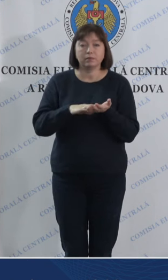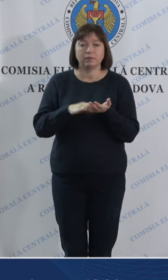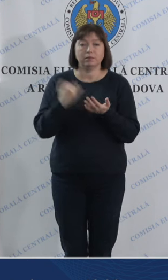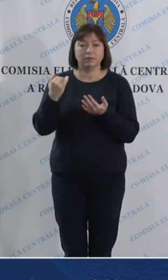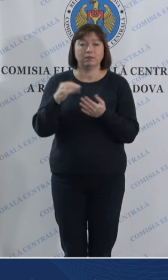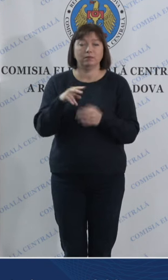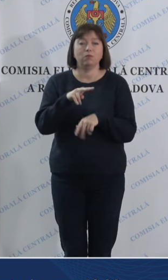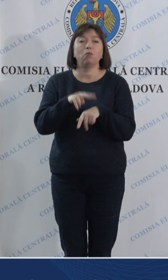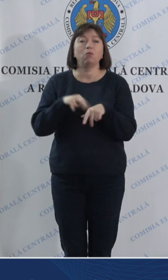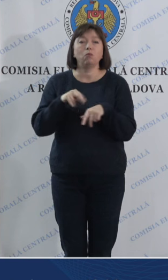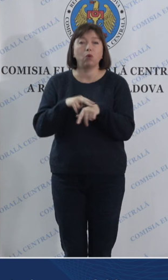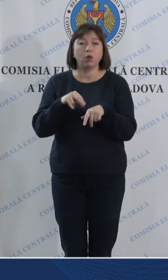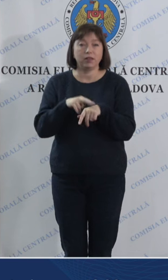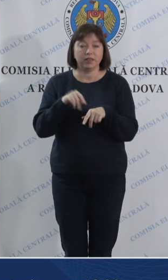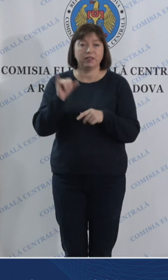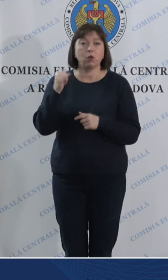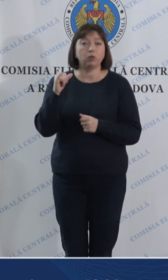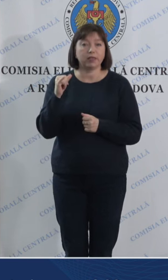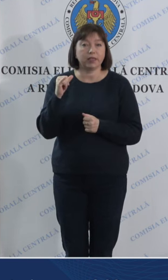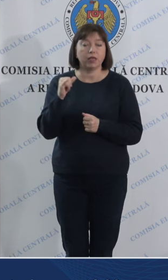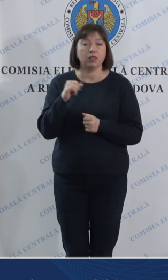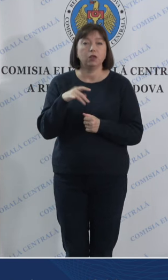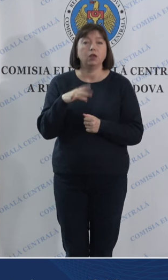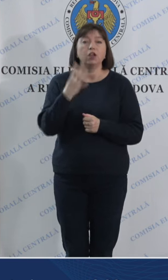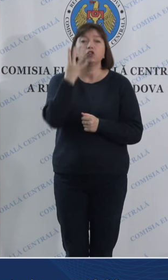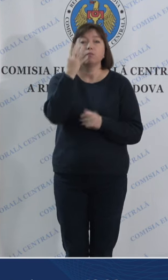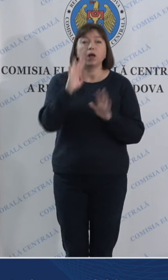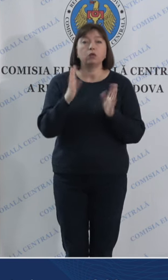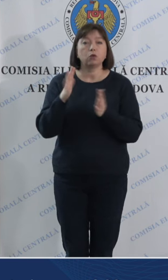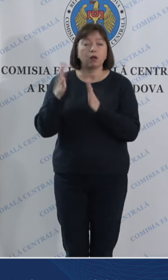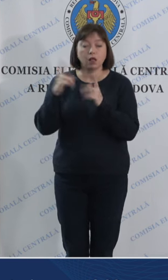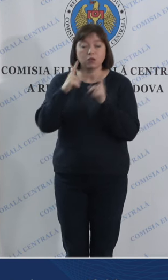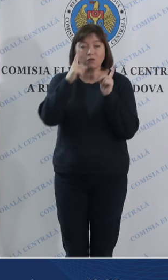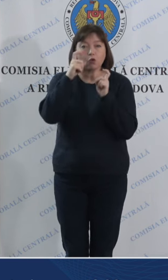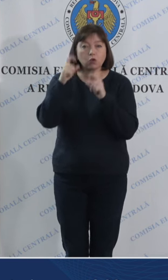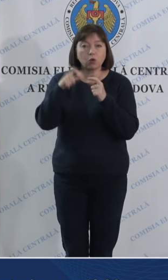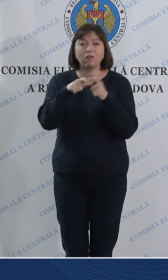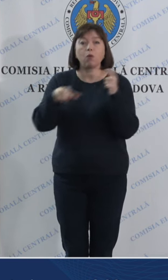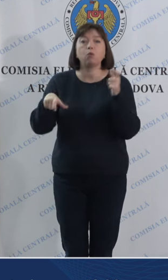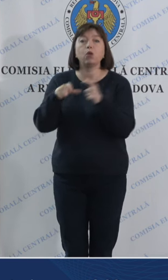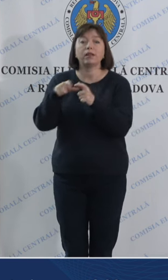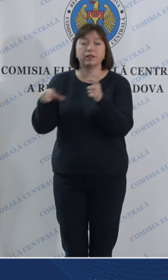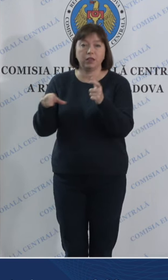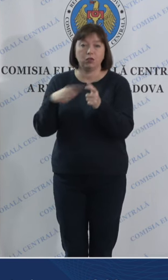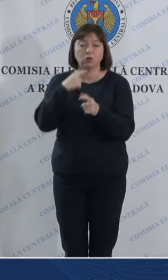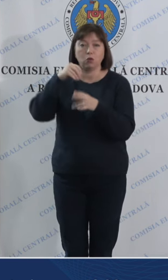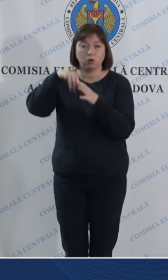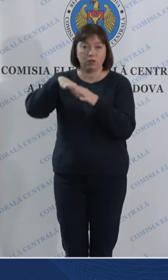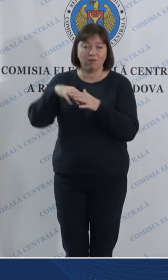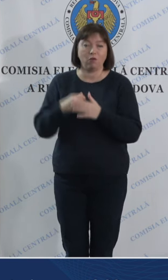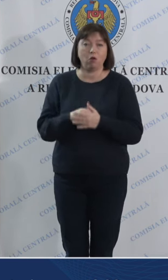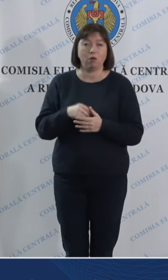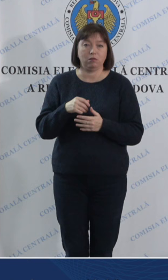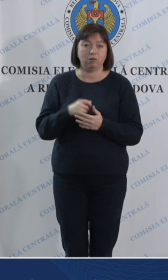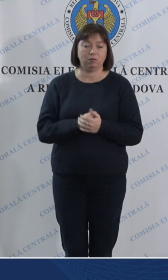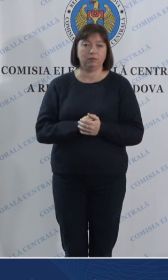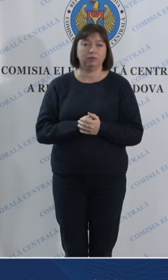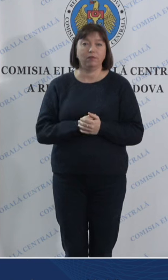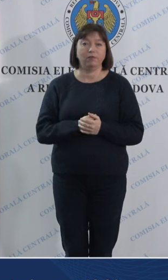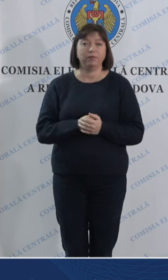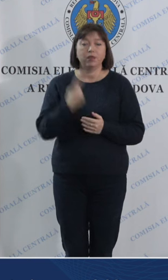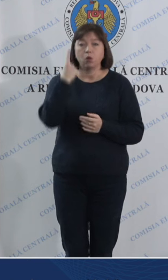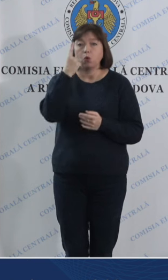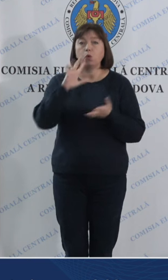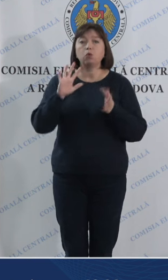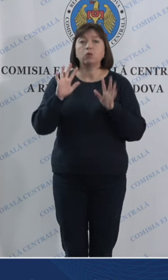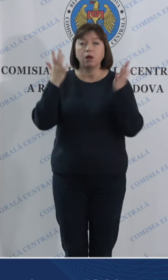colaboratori, Inspectoratul de Poliție Ungheni, patru cazuri de fotografierea buletinilor de vot de către alegător. O